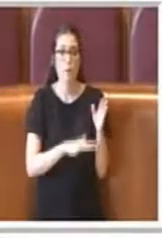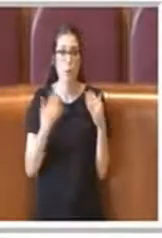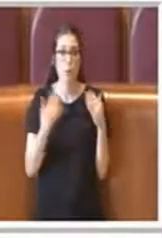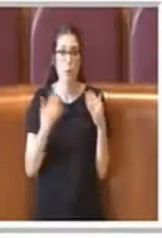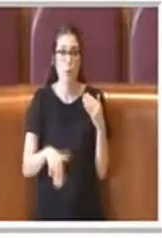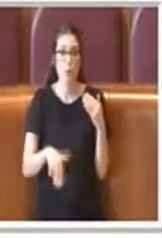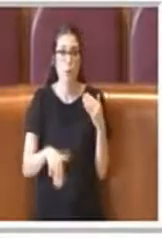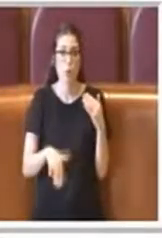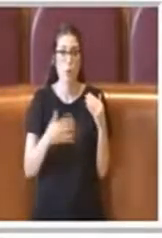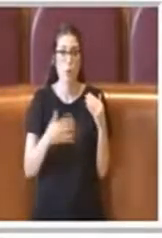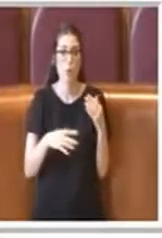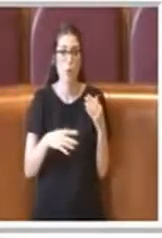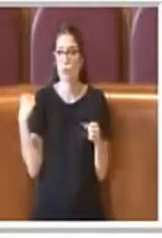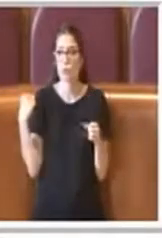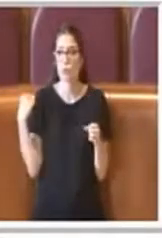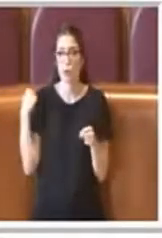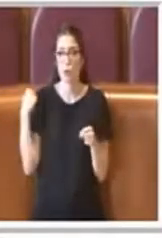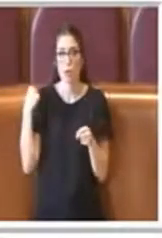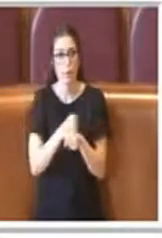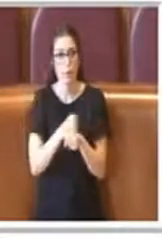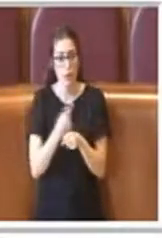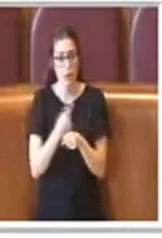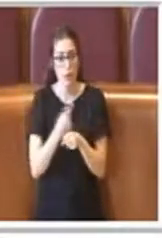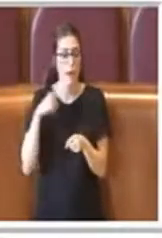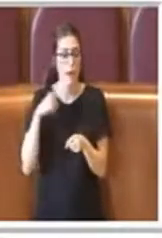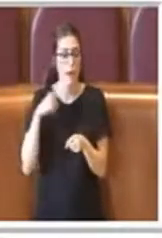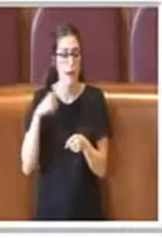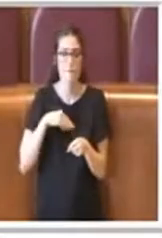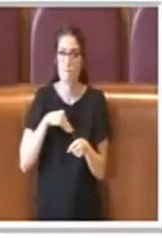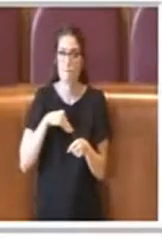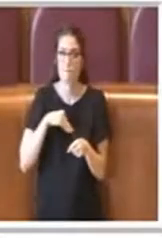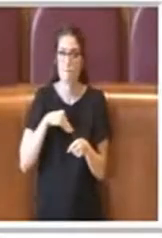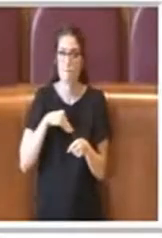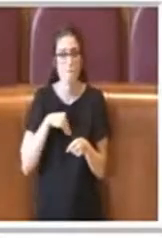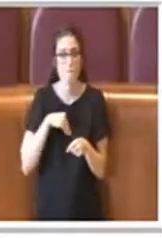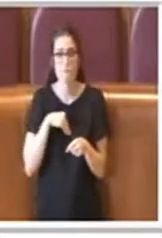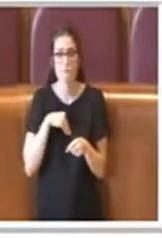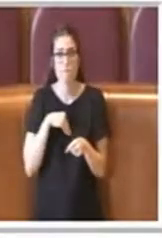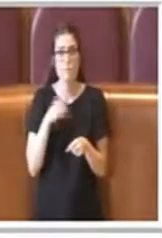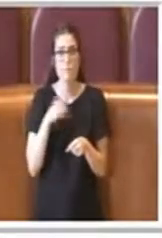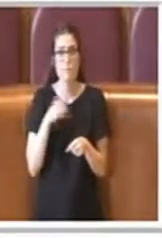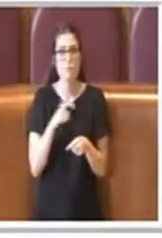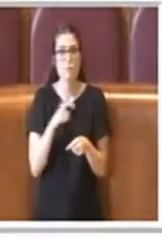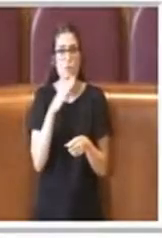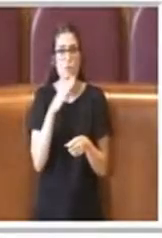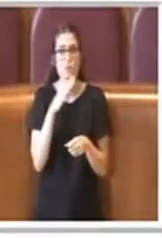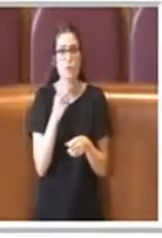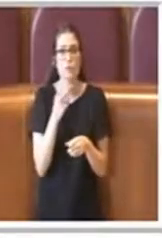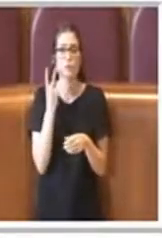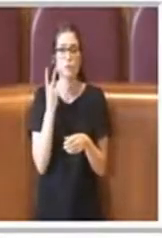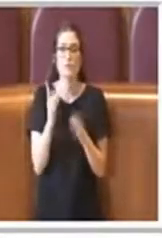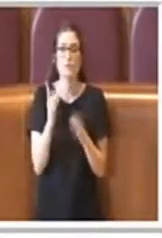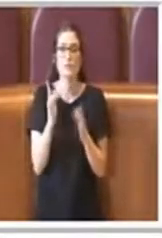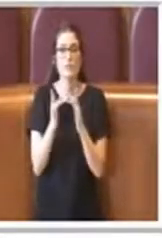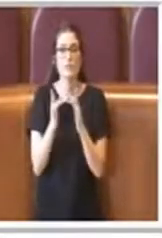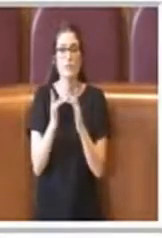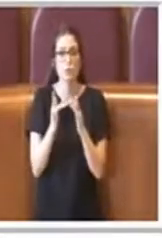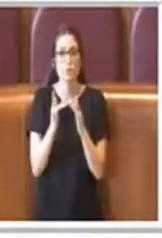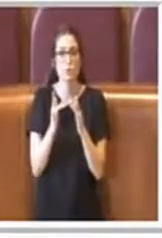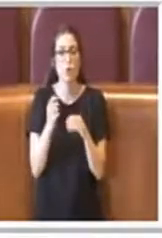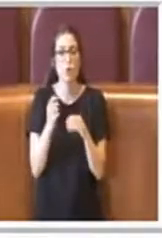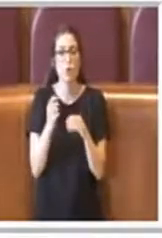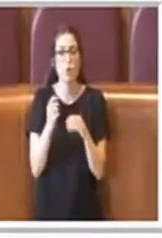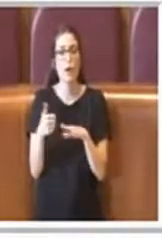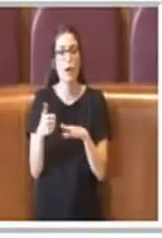storicamente sentito perché vediamo, insomma basta andare sul sito di Roma Capitale e non ne troviamo